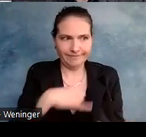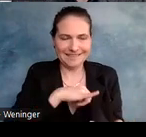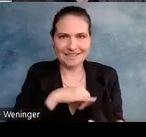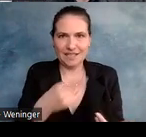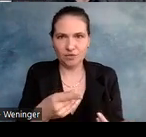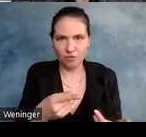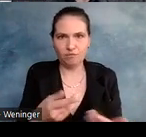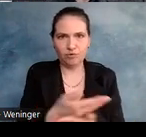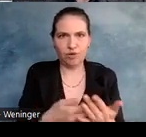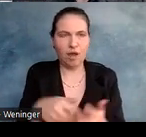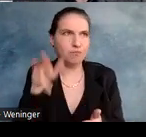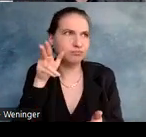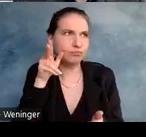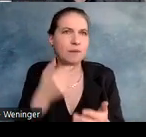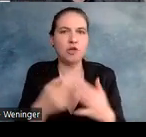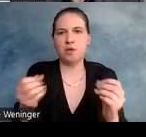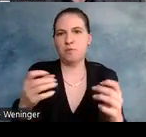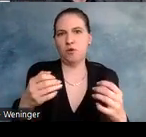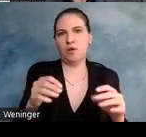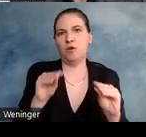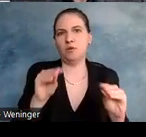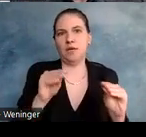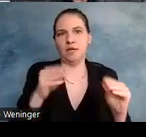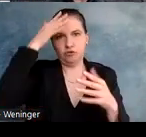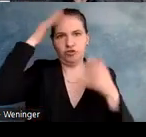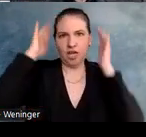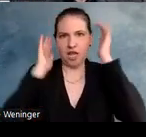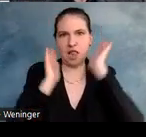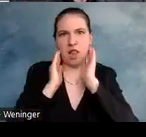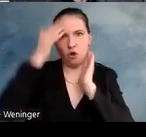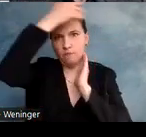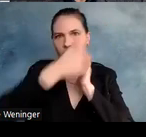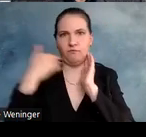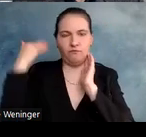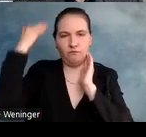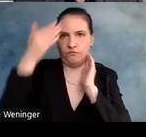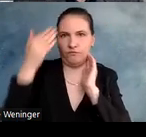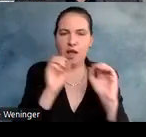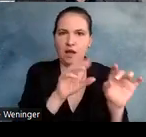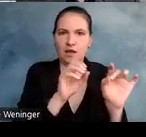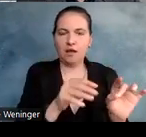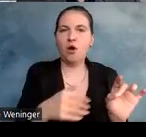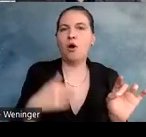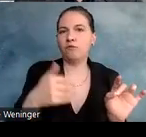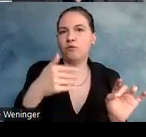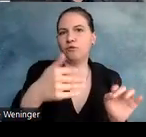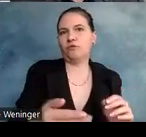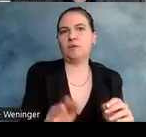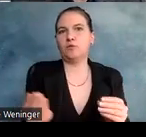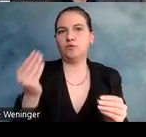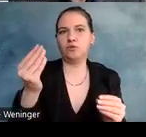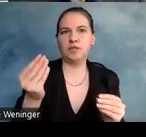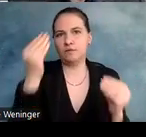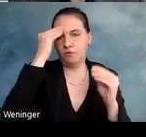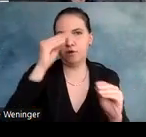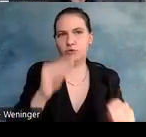Also wenn ich jetzt im Biologieunterricht diesen Schädel erkläre, dann habe ich meistens da Zusatzinformationen